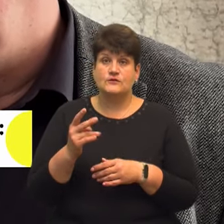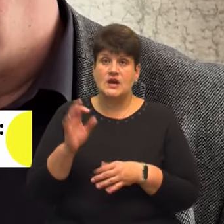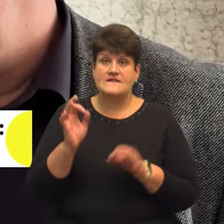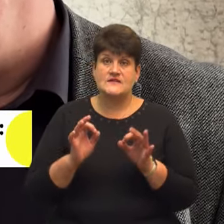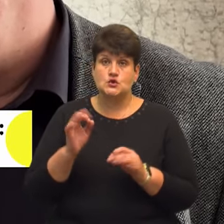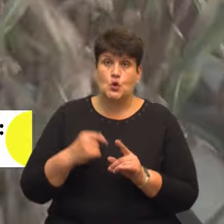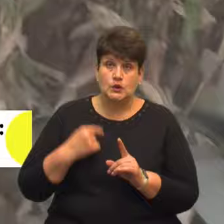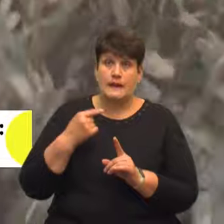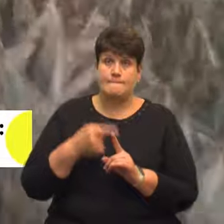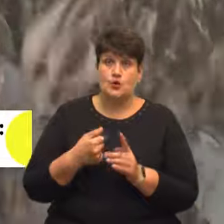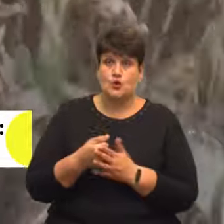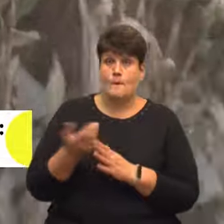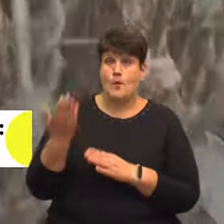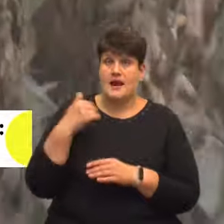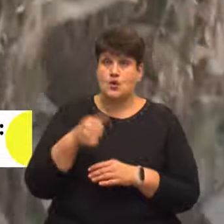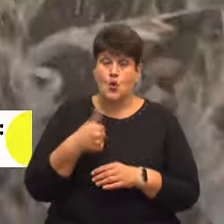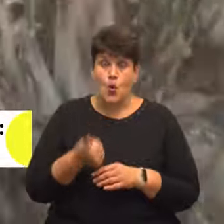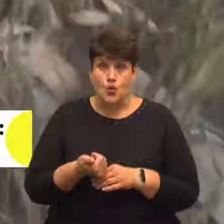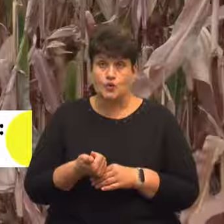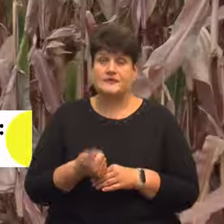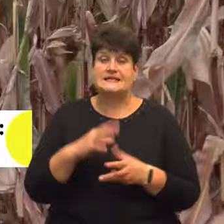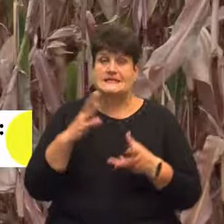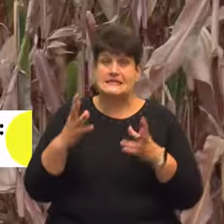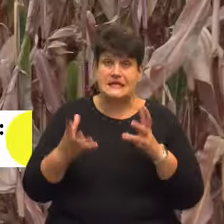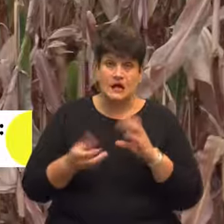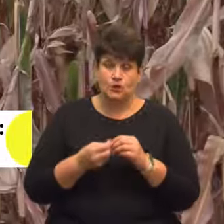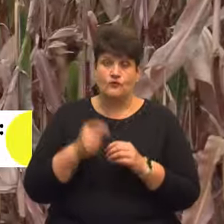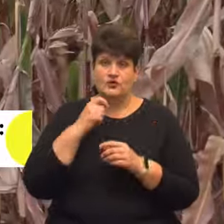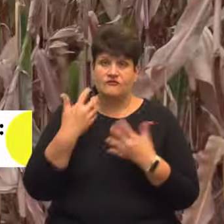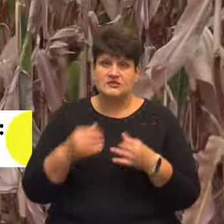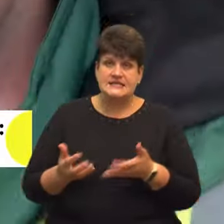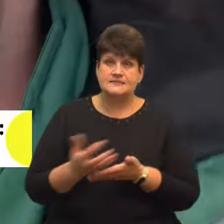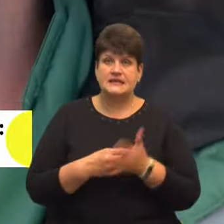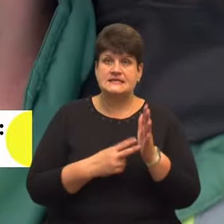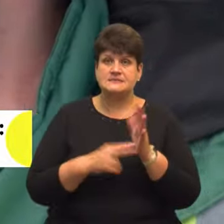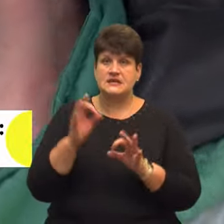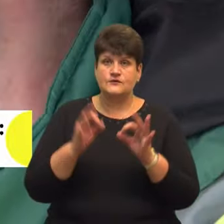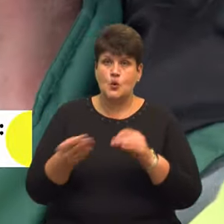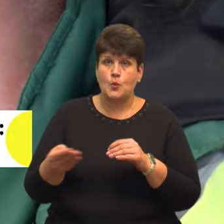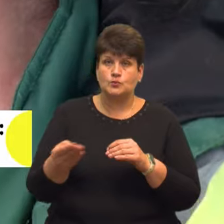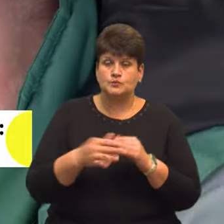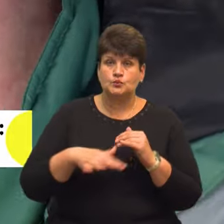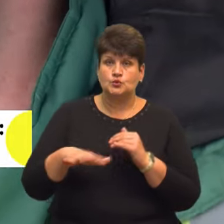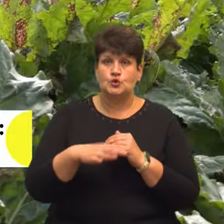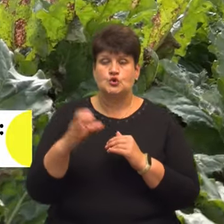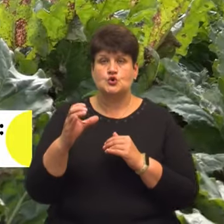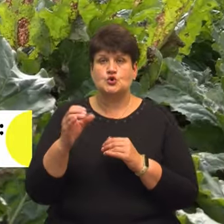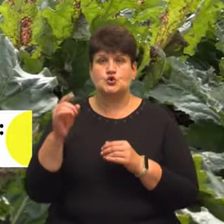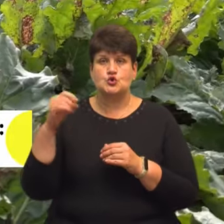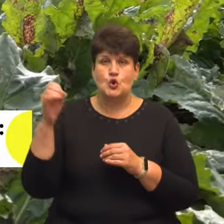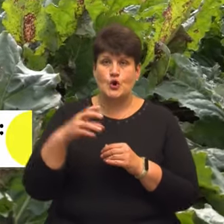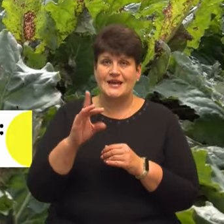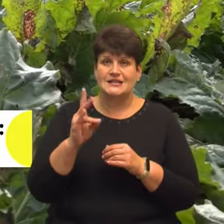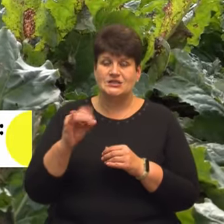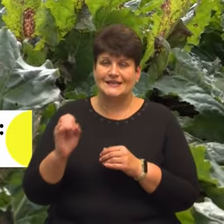плюс до попереднього року. Загалом в Україні аграрії вже зібрали 70% від посівних площ соняшника та сої. Цукрового буряка